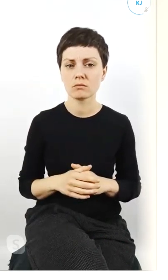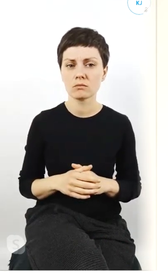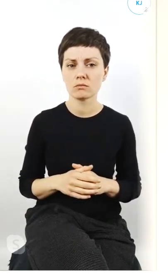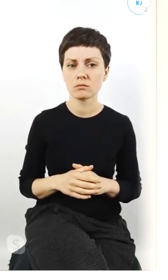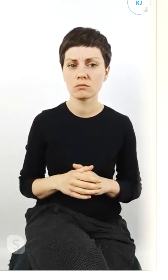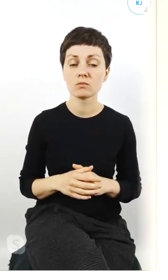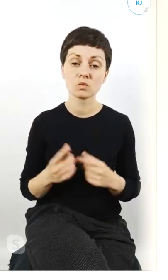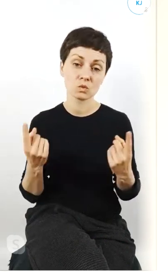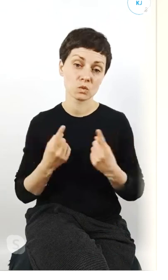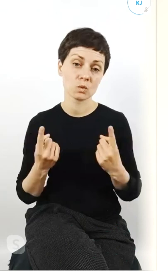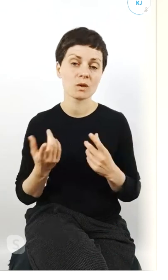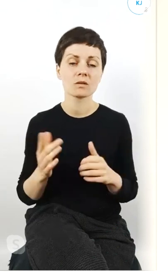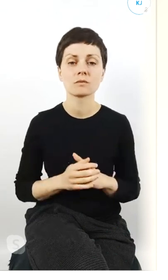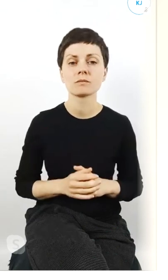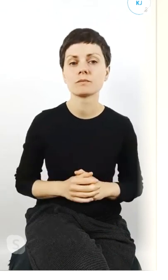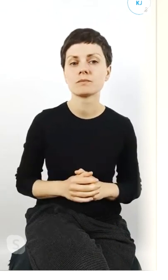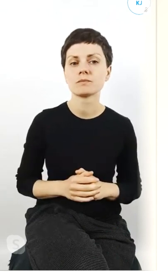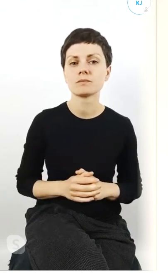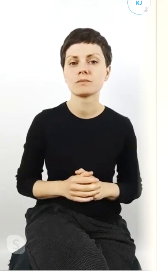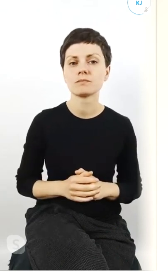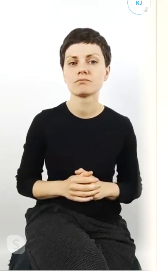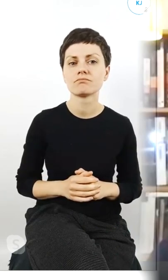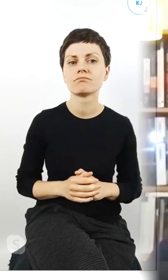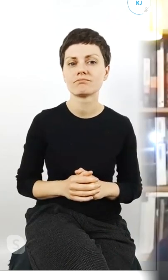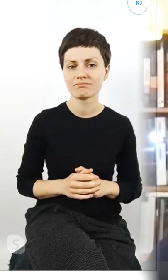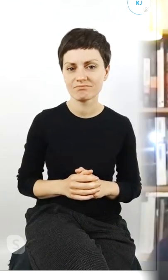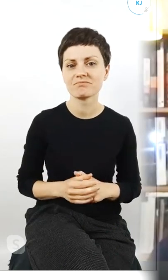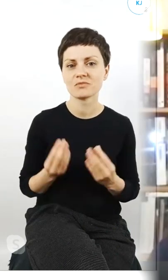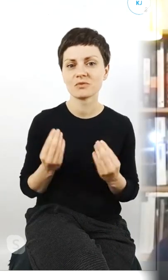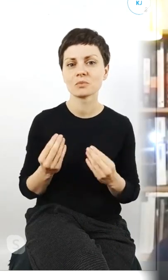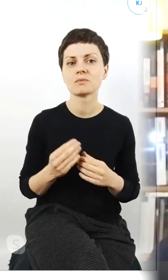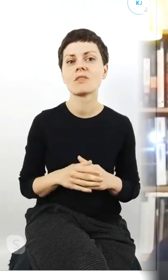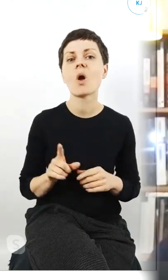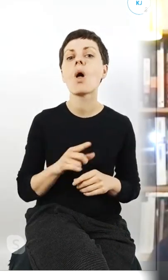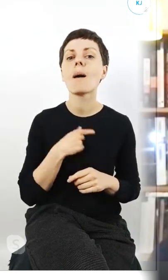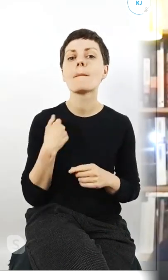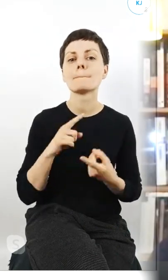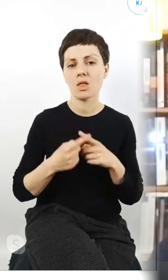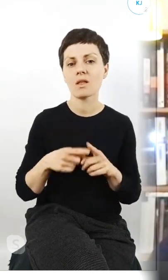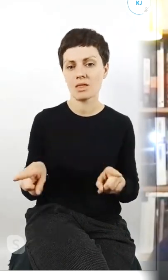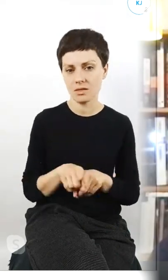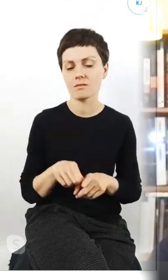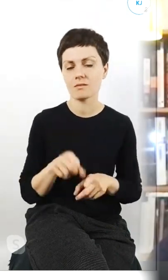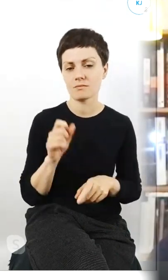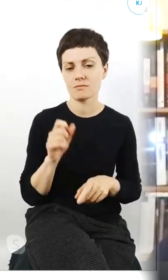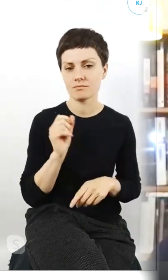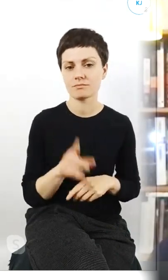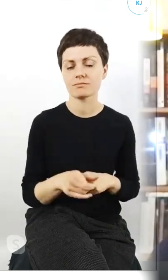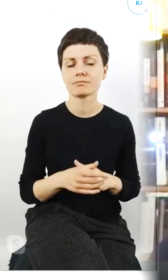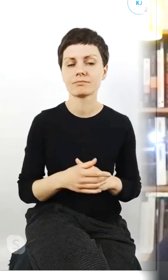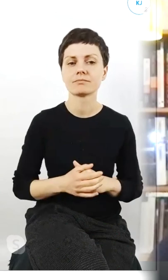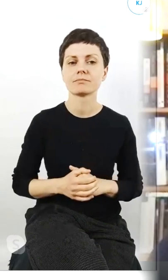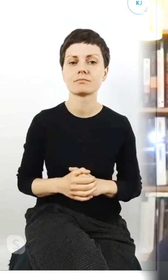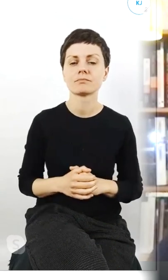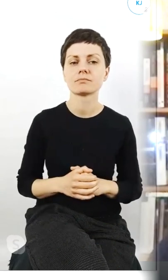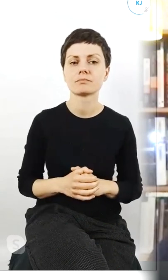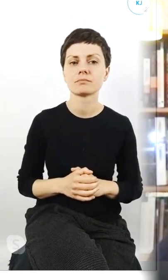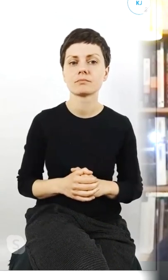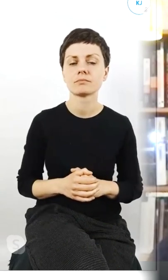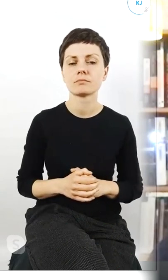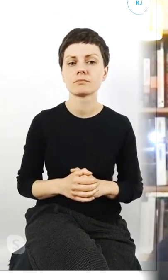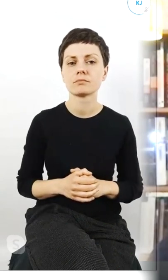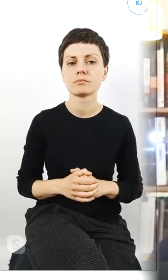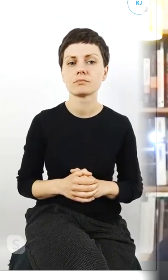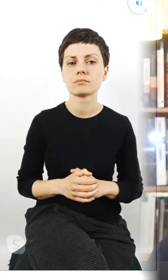Super Ekstra Dzięki i będzie też u nas w polityce bo też też my w ramach współpracy też te materiały będziemy